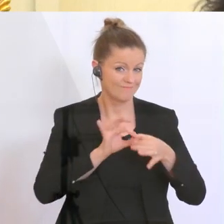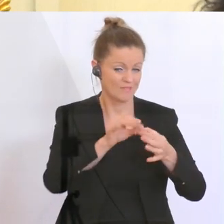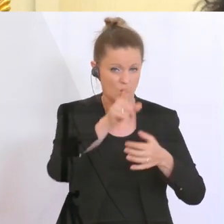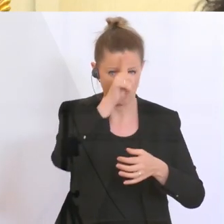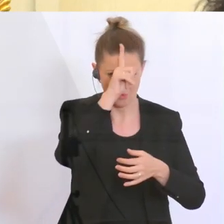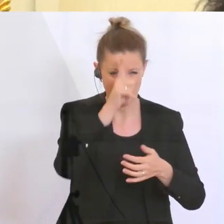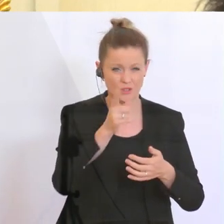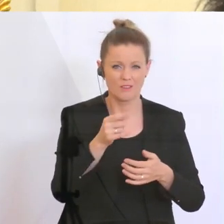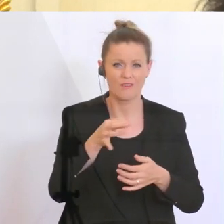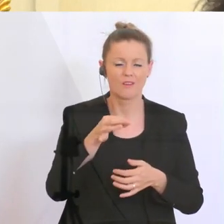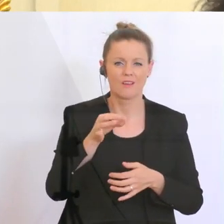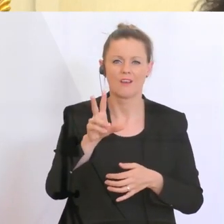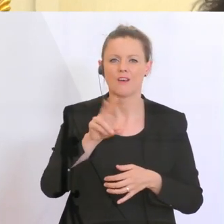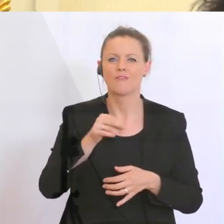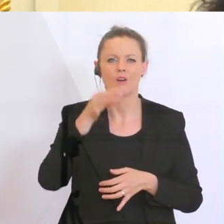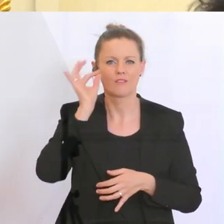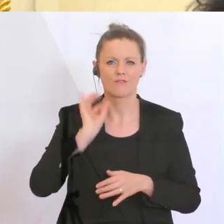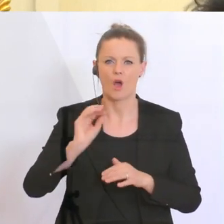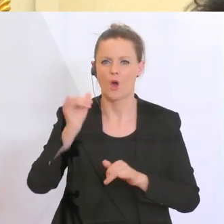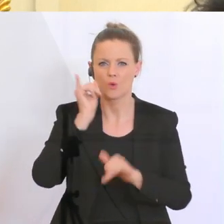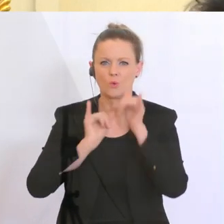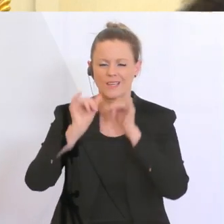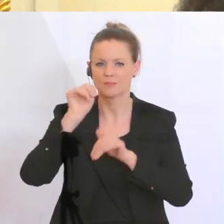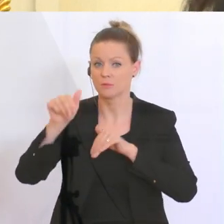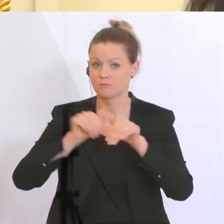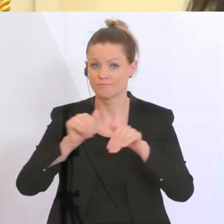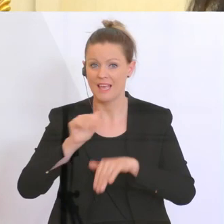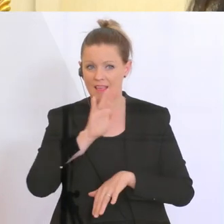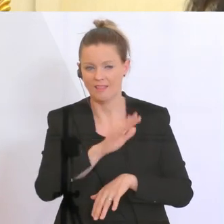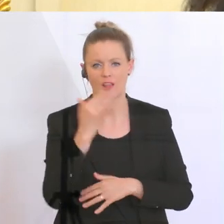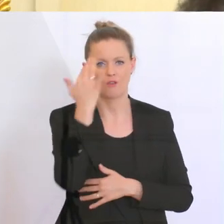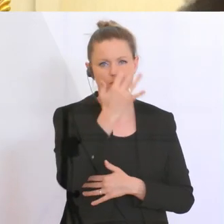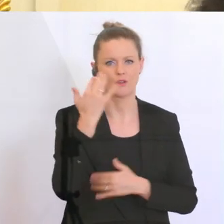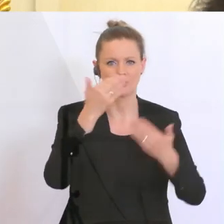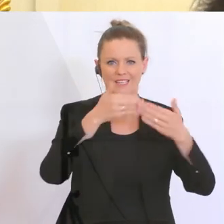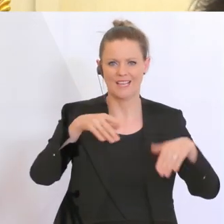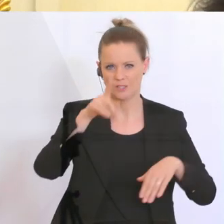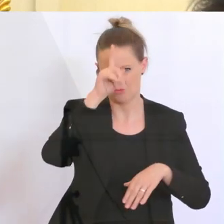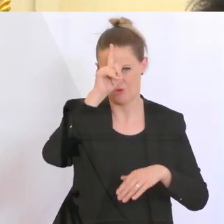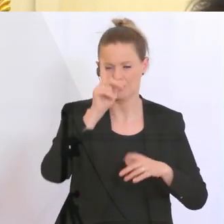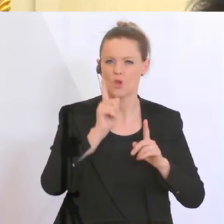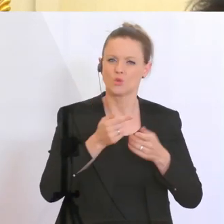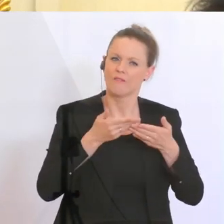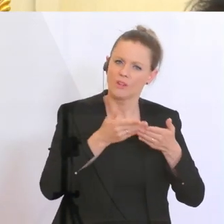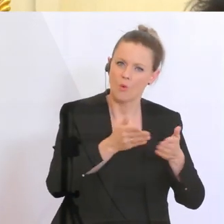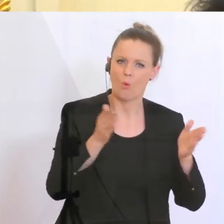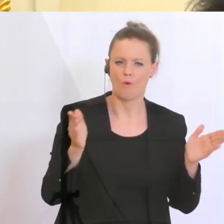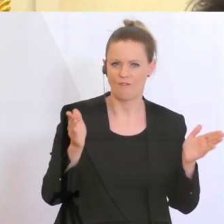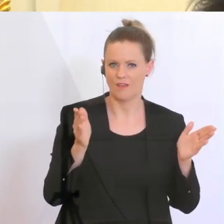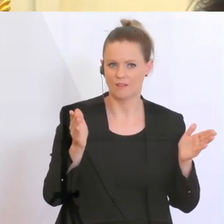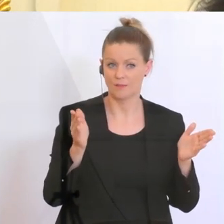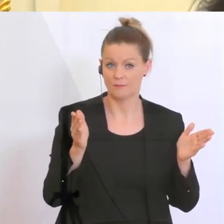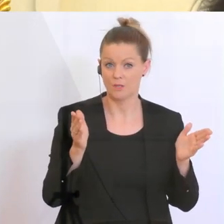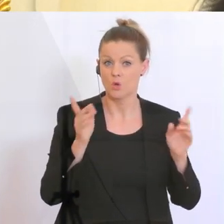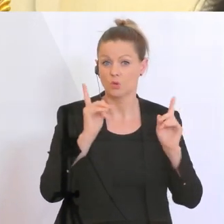auch von der Tourismusministerin. Was schwebt Ihnen denn vor? Welcher Zeitraum? Wann sollten die Grenzen zu Deutschland idealerweise geöffnet werden? Und sollte man